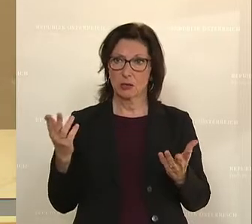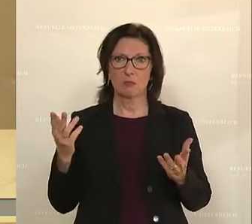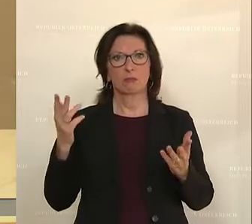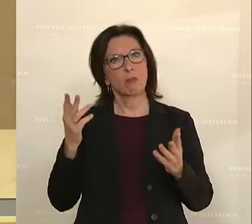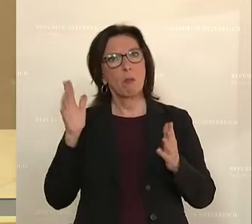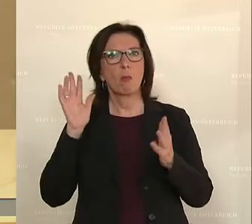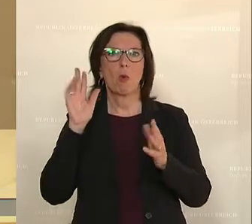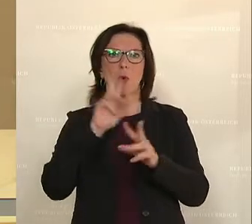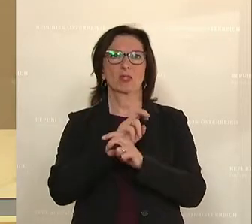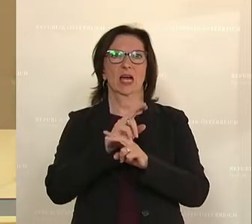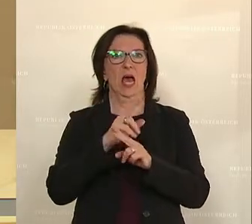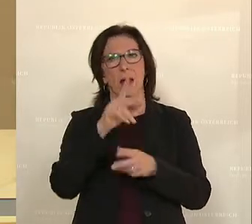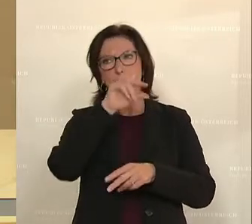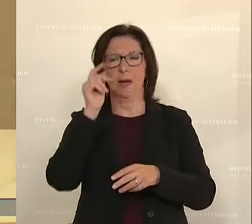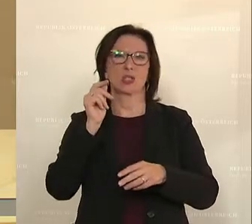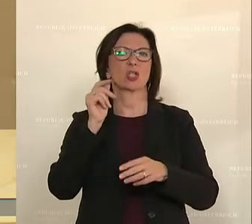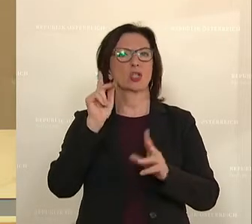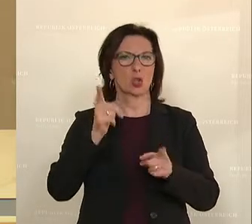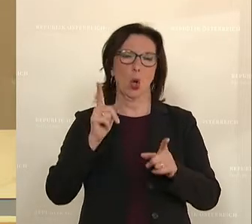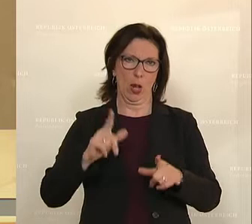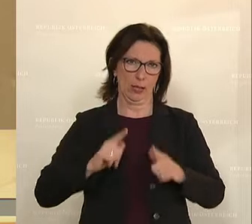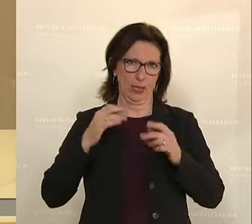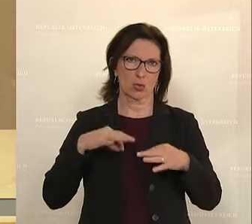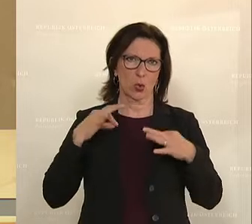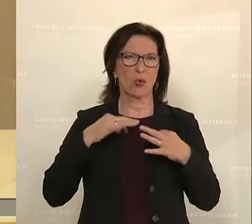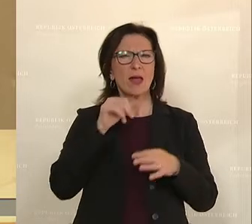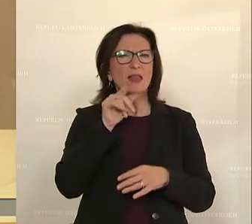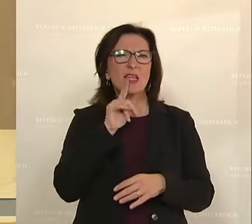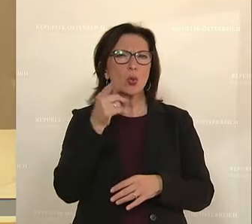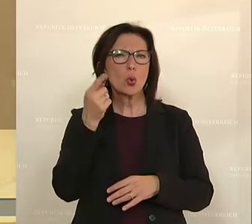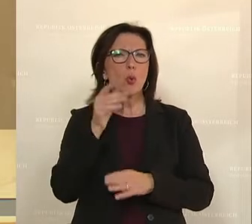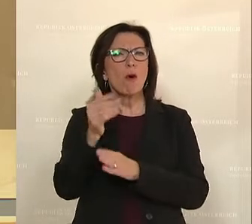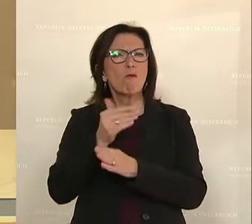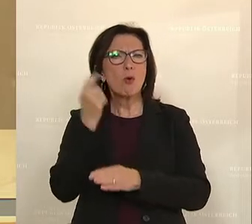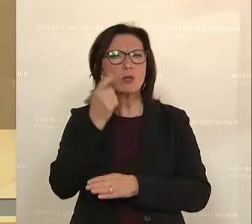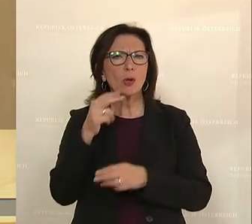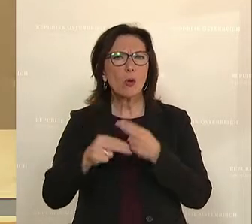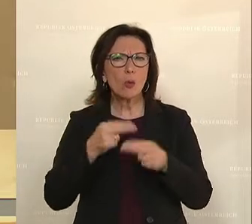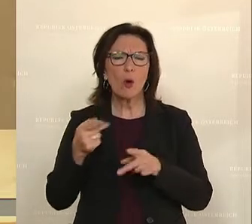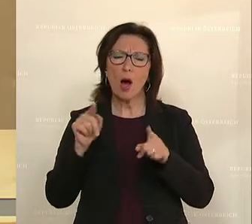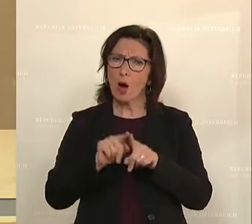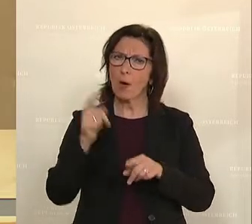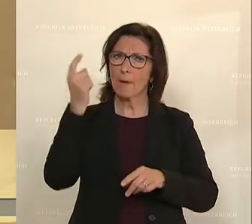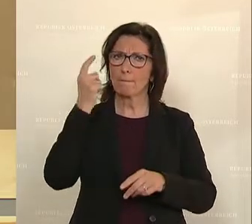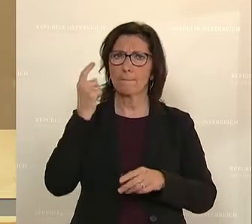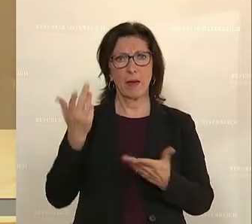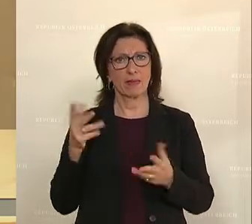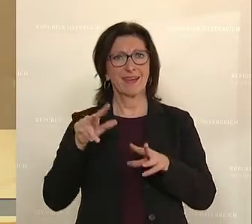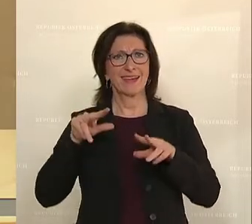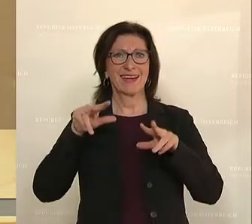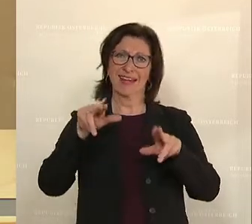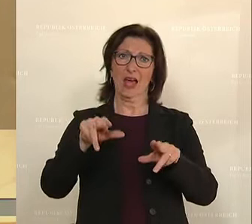lebenden Menschen. Dazu gehören nicht nur die klassischen Vorsorgeuntersuchungen, sondern auch die Verbesserung in der Früherkennung von